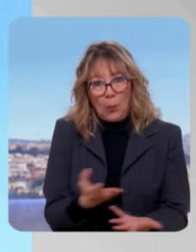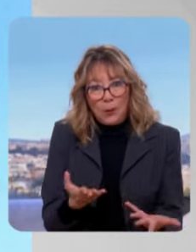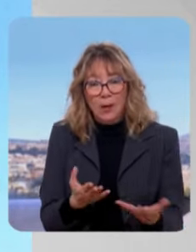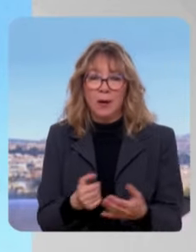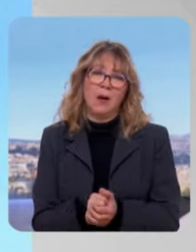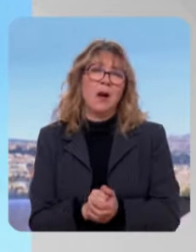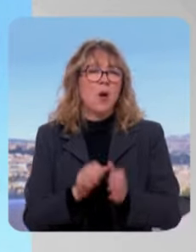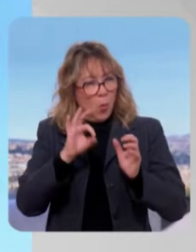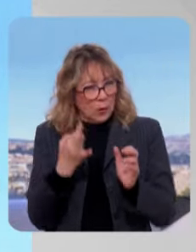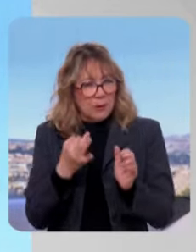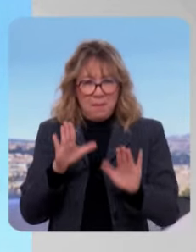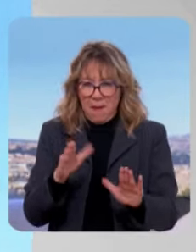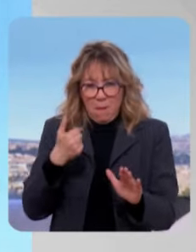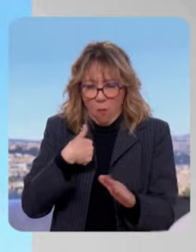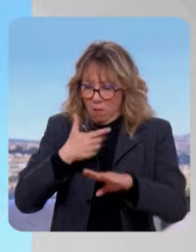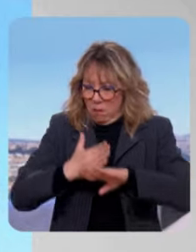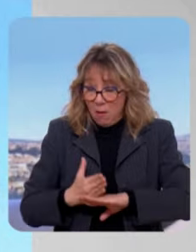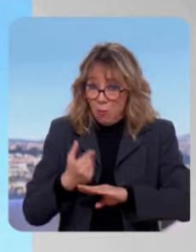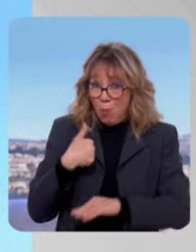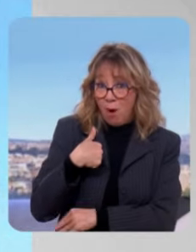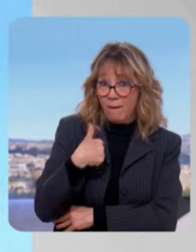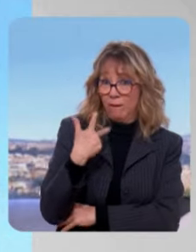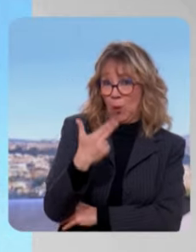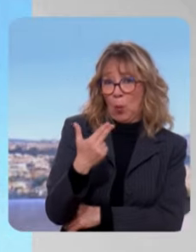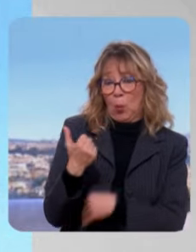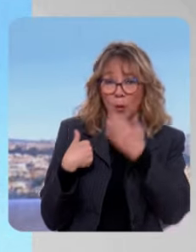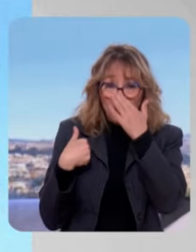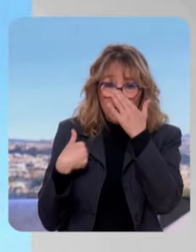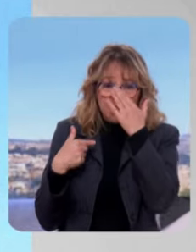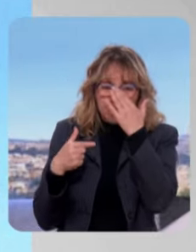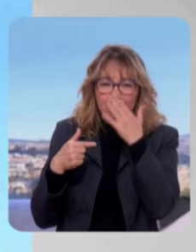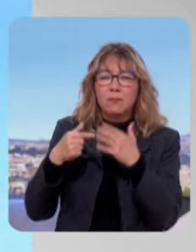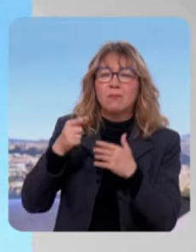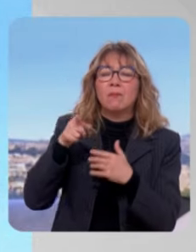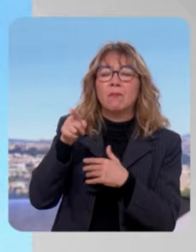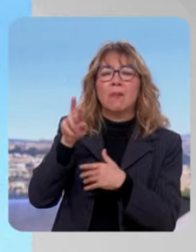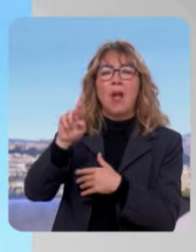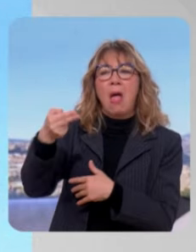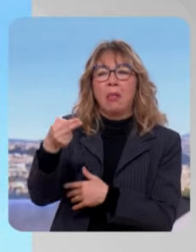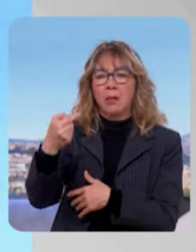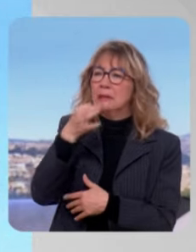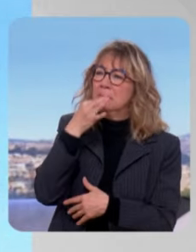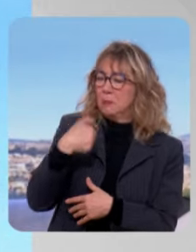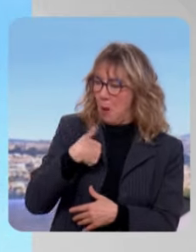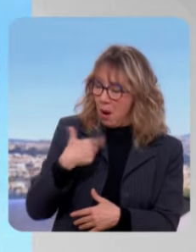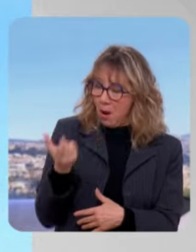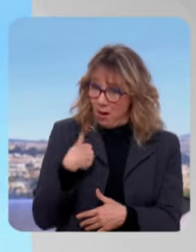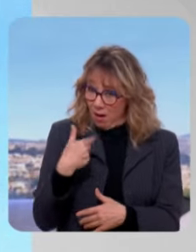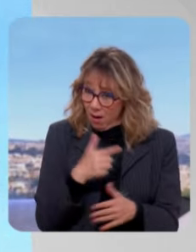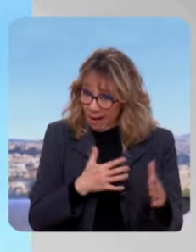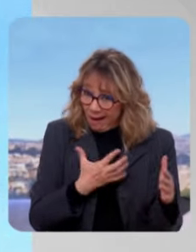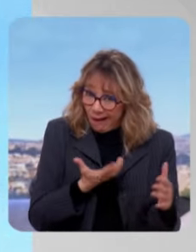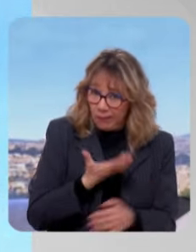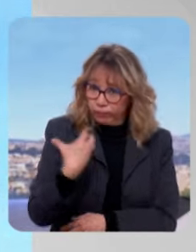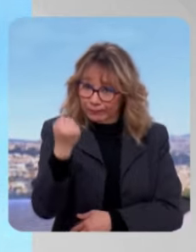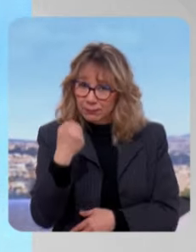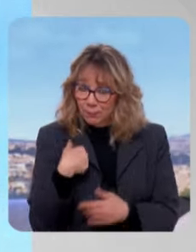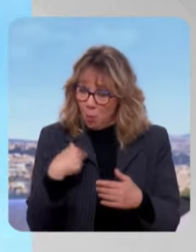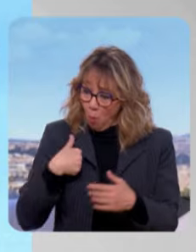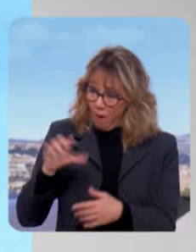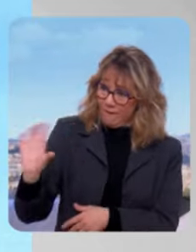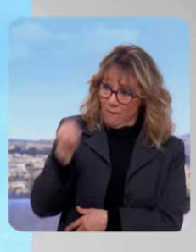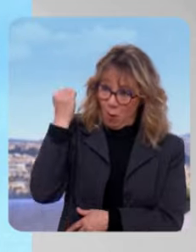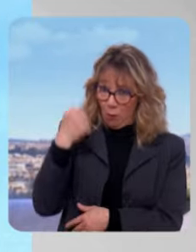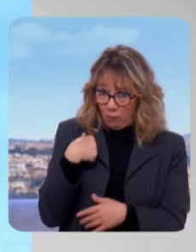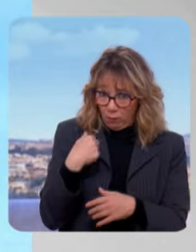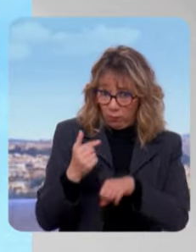Louis Alliot, notamment du Rassemblement national, suite à ma lettre, dire que je faisais de la récupération politique. Et bien moi, j'invite Louis Alliot,'invite Jordan Bardella, ou s'il n pas le courage de